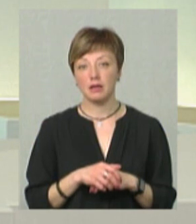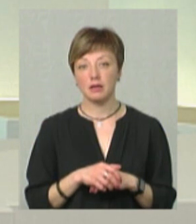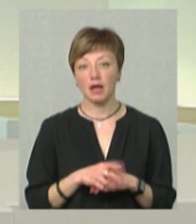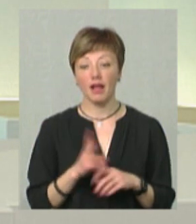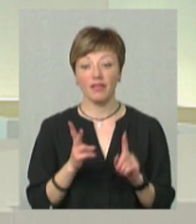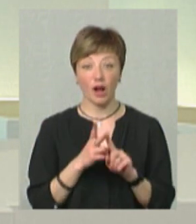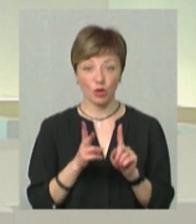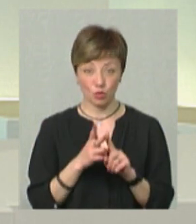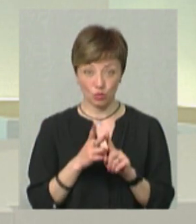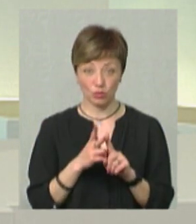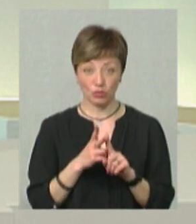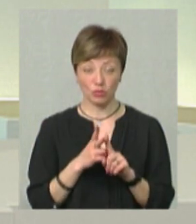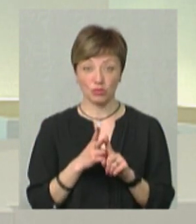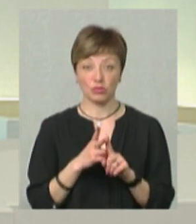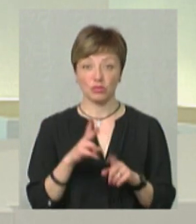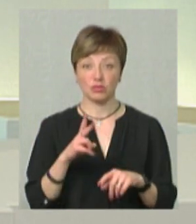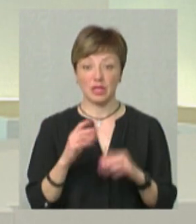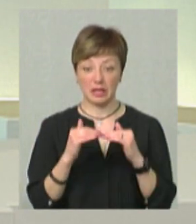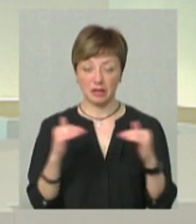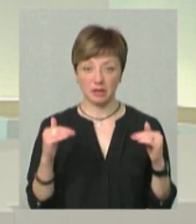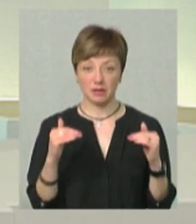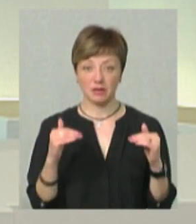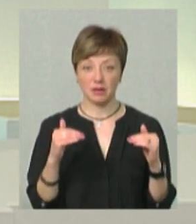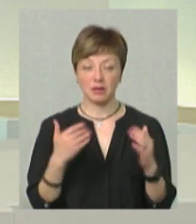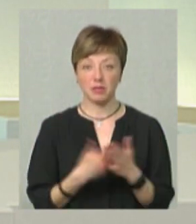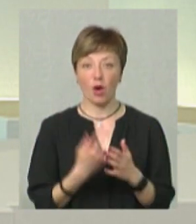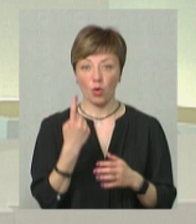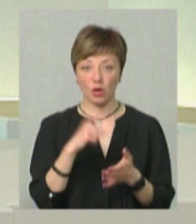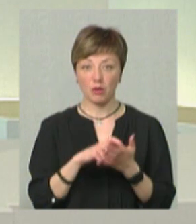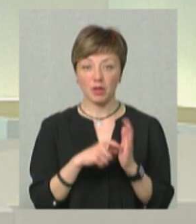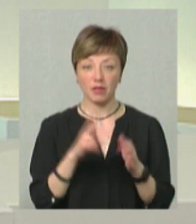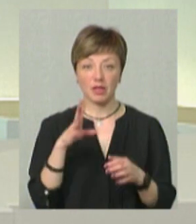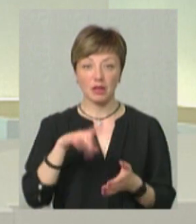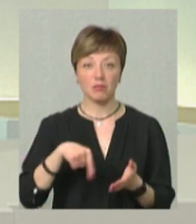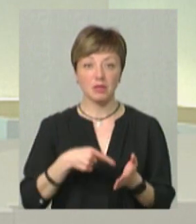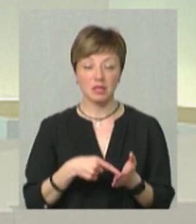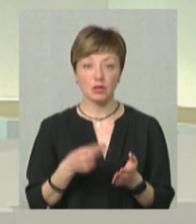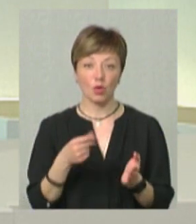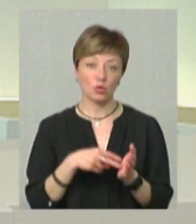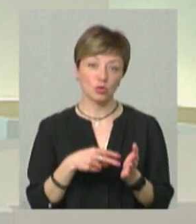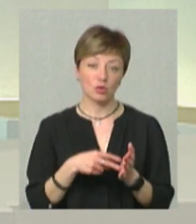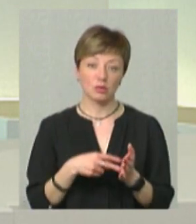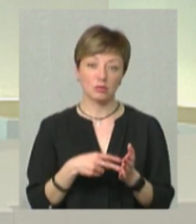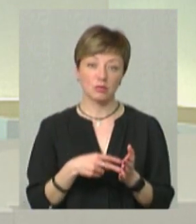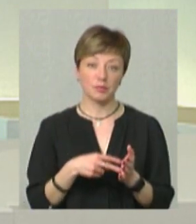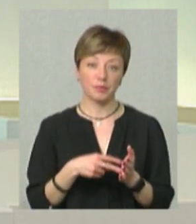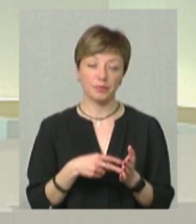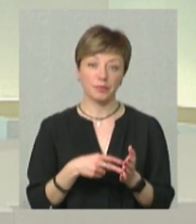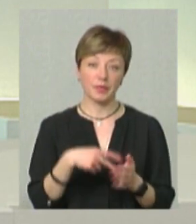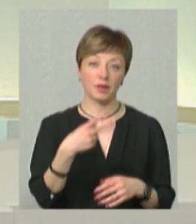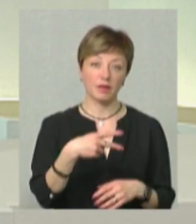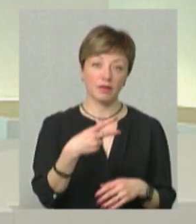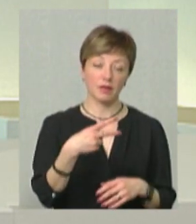На вторинному житлі економсегменту, наприклад, однокімнатні квартири в місті коштують, там, без